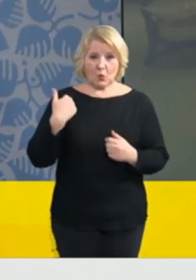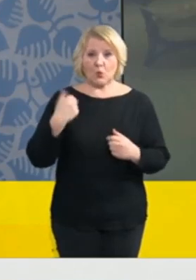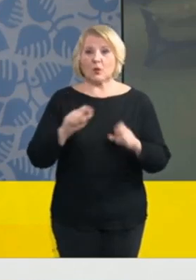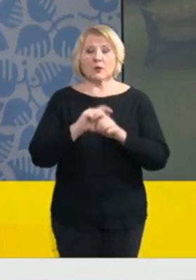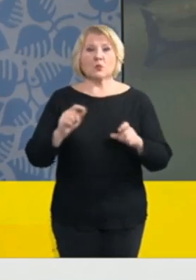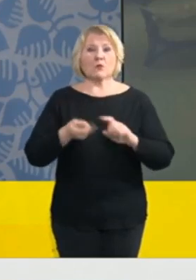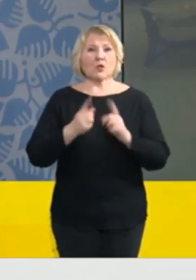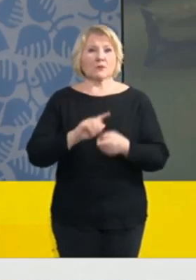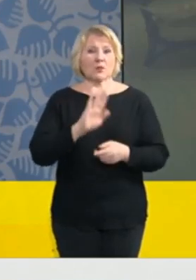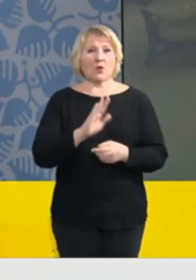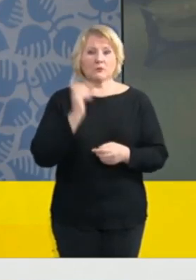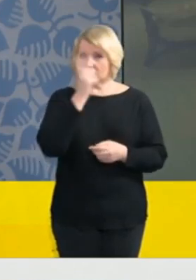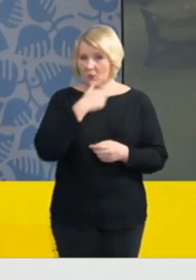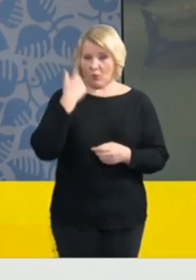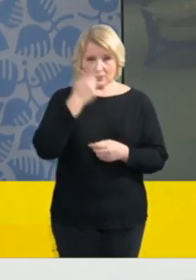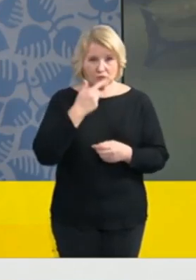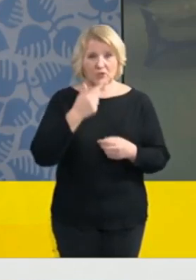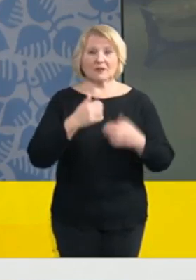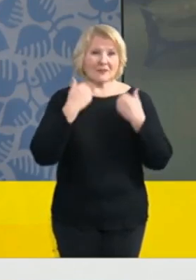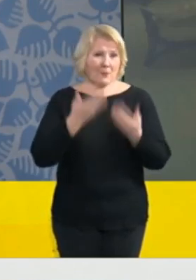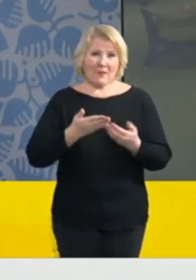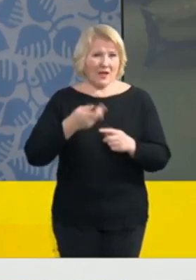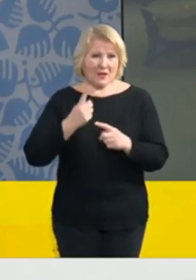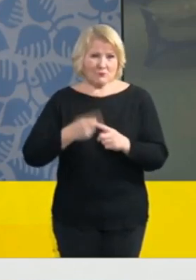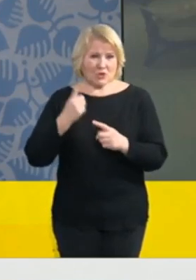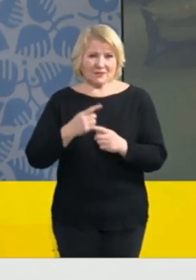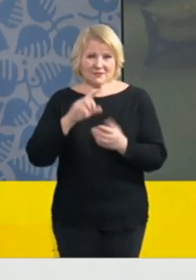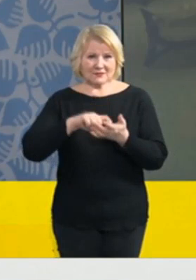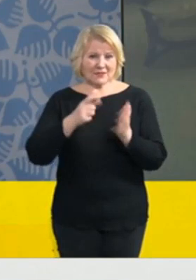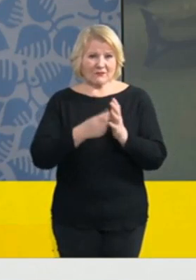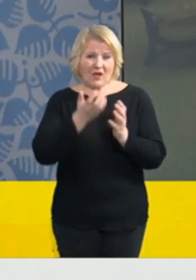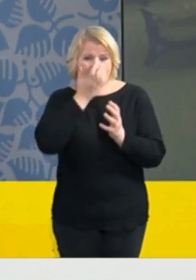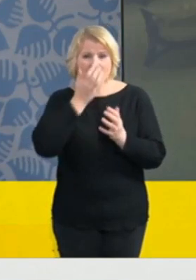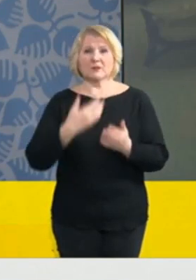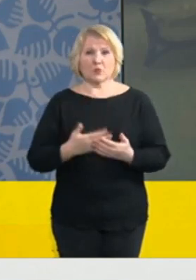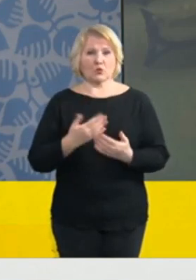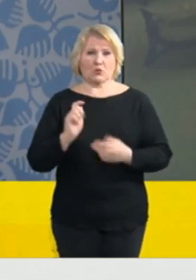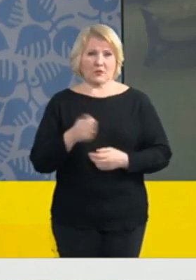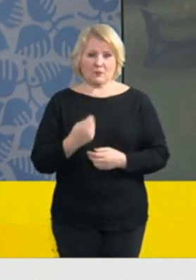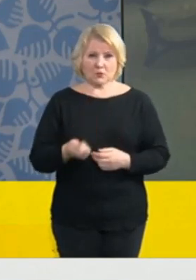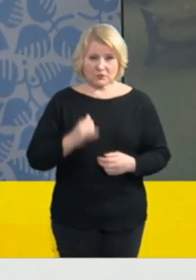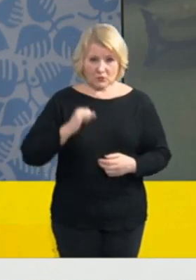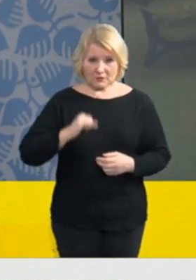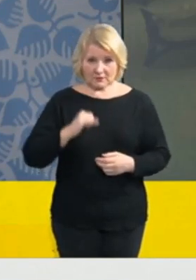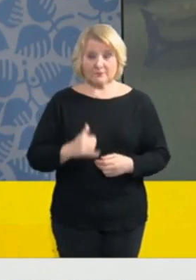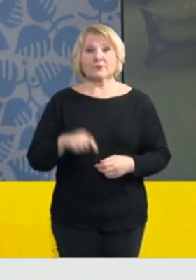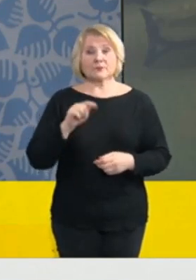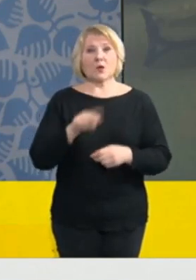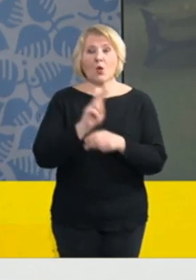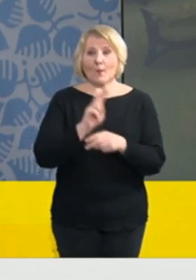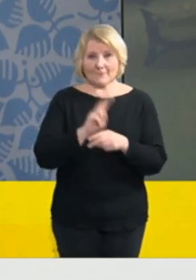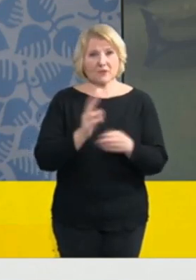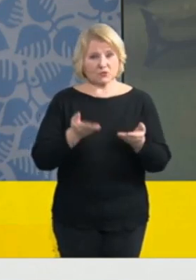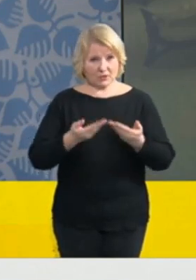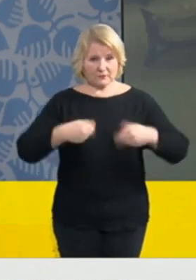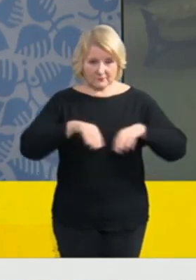většinou není respirátor k dispozici. Takže toto je jedno z opatření, od kterého si